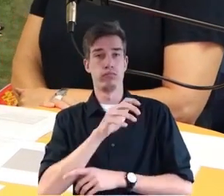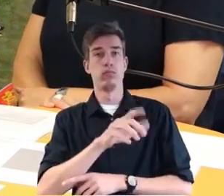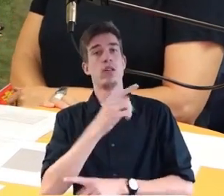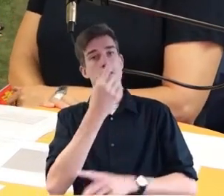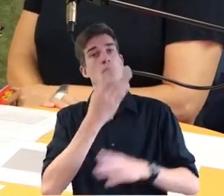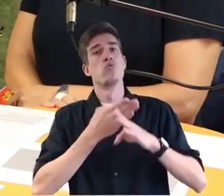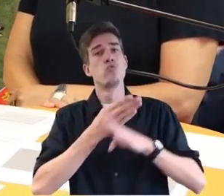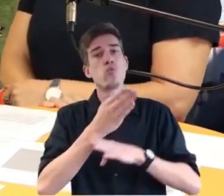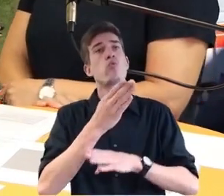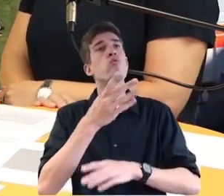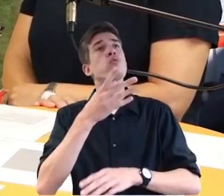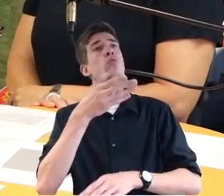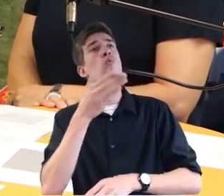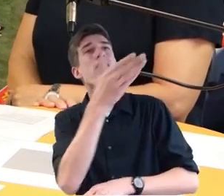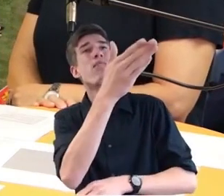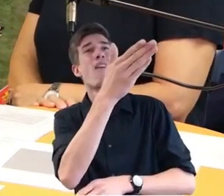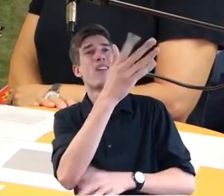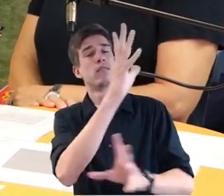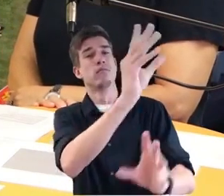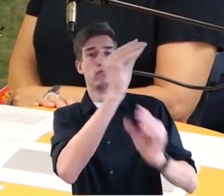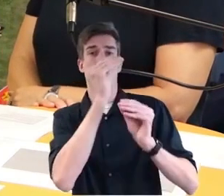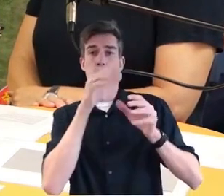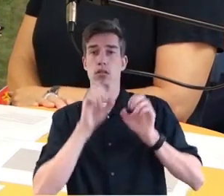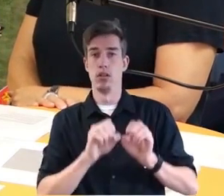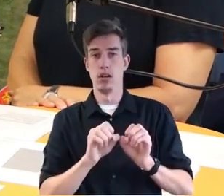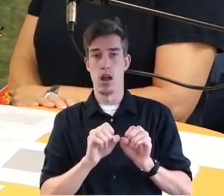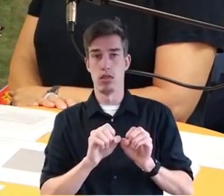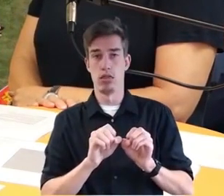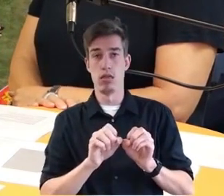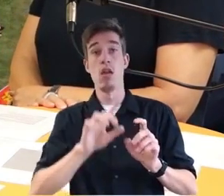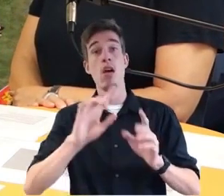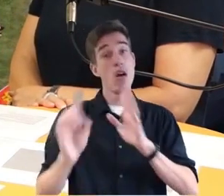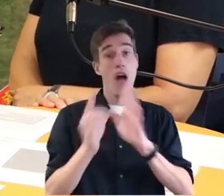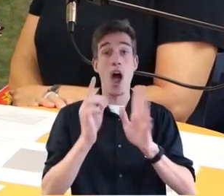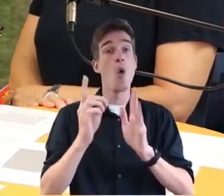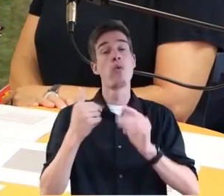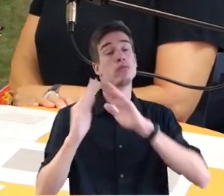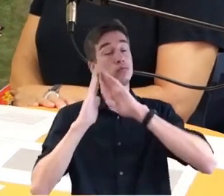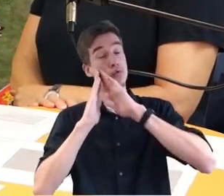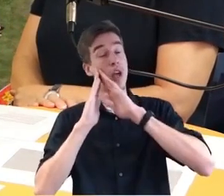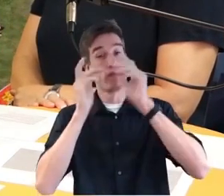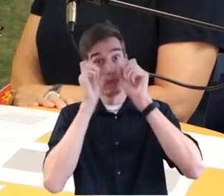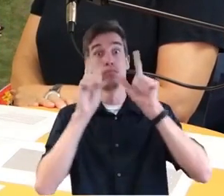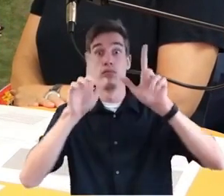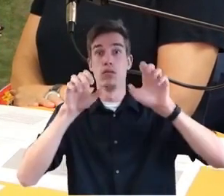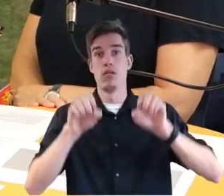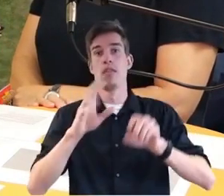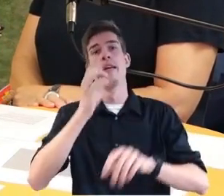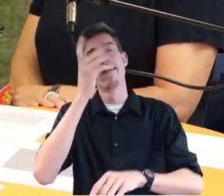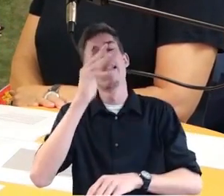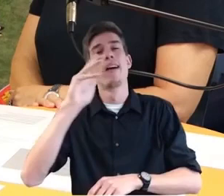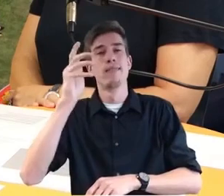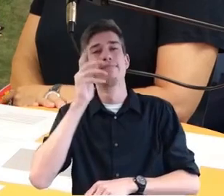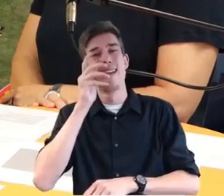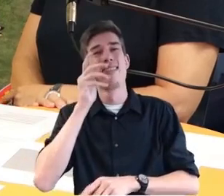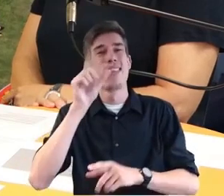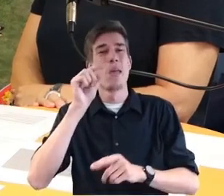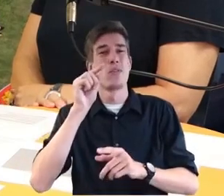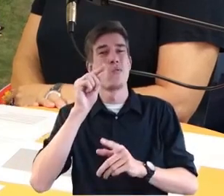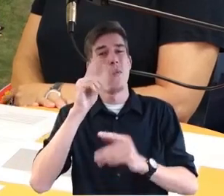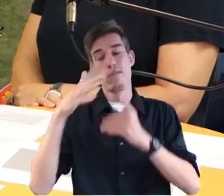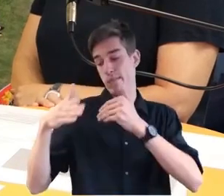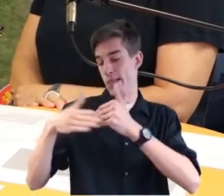Uhr diese Warnmeldungen zu empfangen, sich auch von dieser App wecken zu lassen, setzt natürlich voraus, dass man sein Smartphone auch nachts